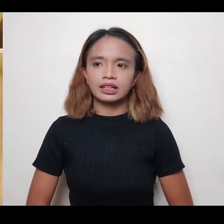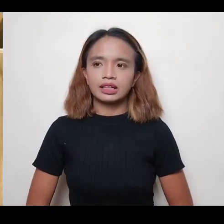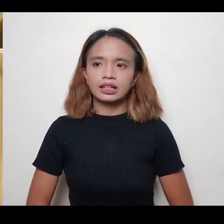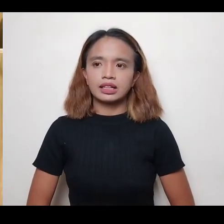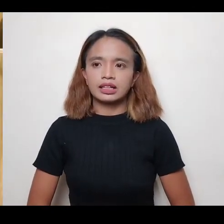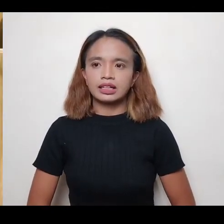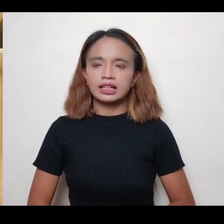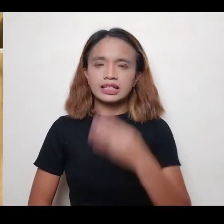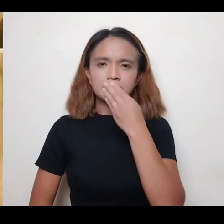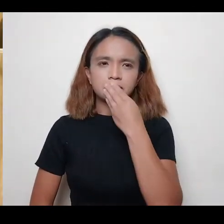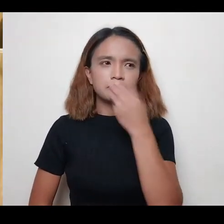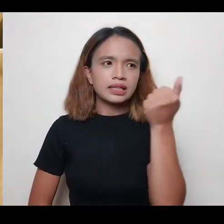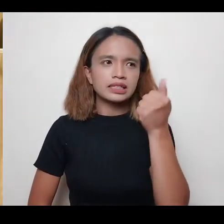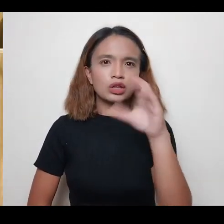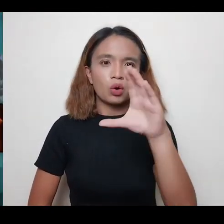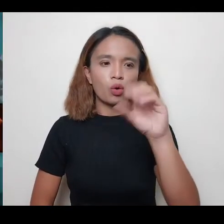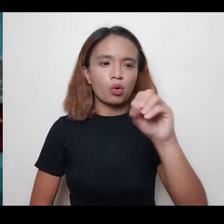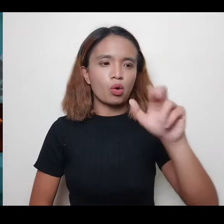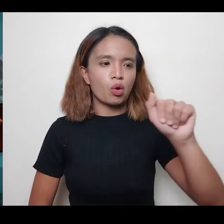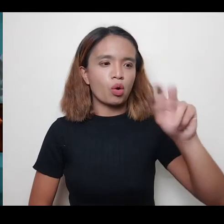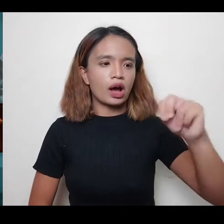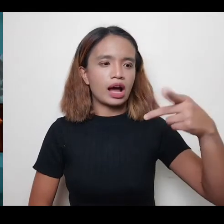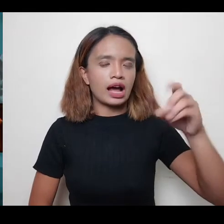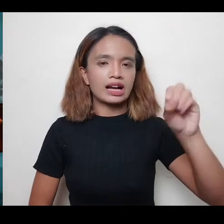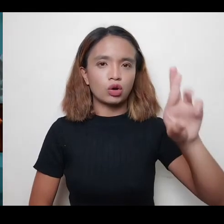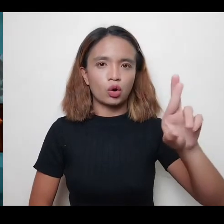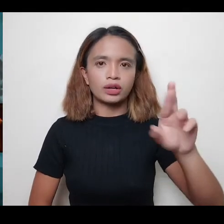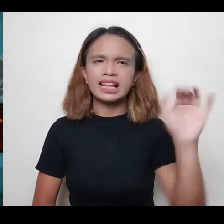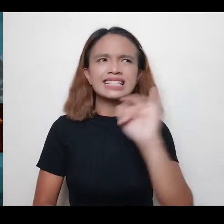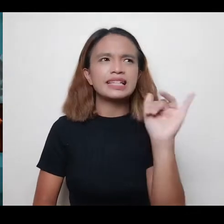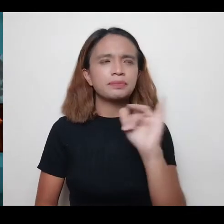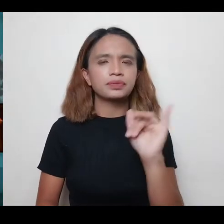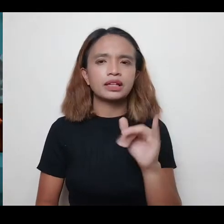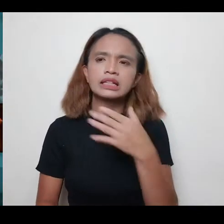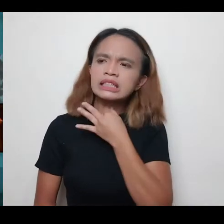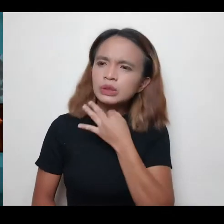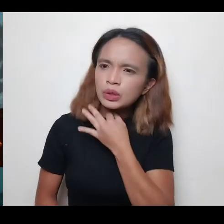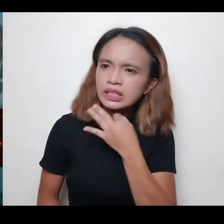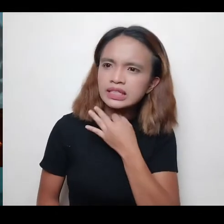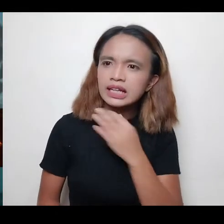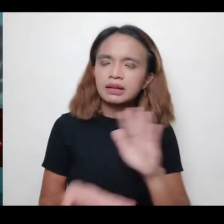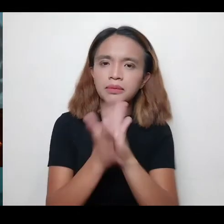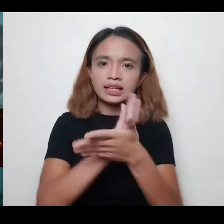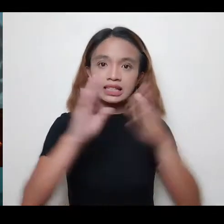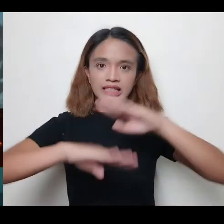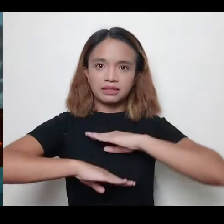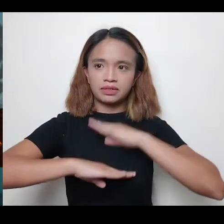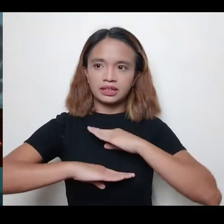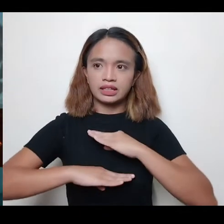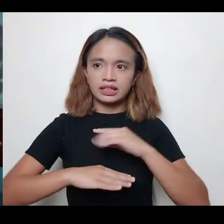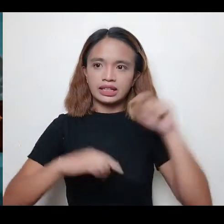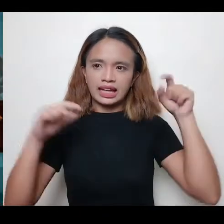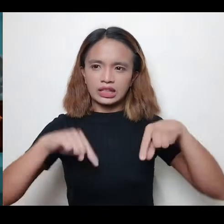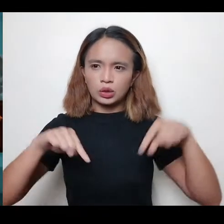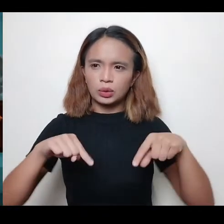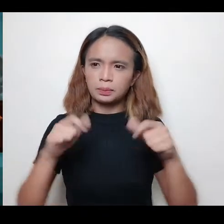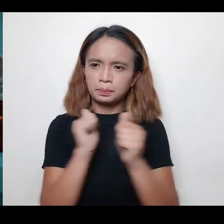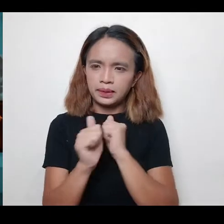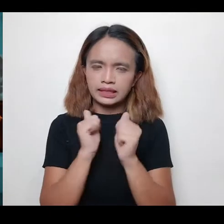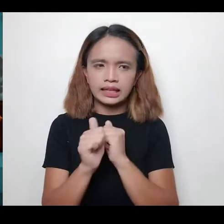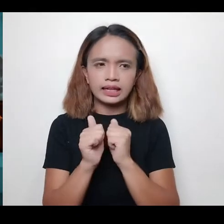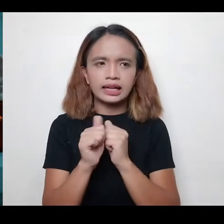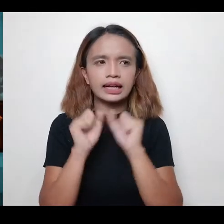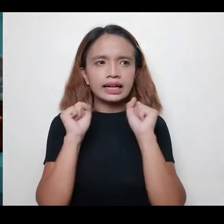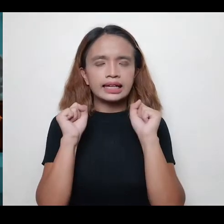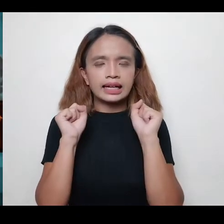Para mas maganda pala yung co-anchor, yung curiosity mo parang nasa-satisfy kasi ikaw yung buhelong magtanong. Ito kasi